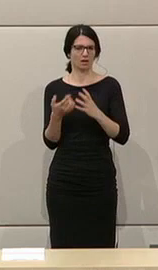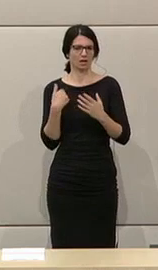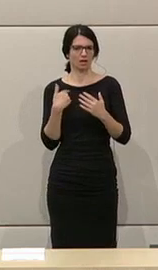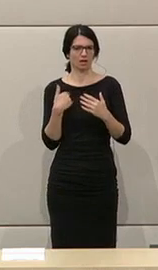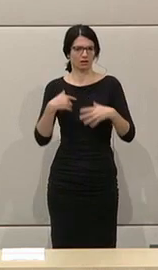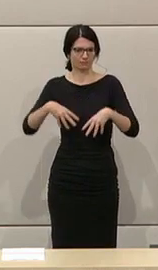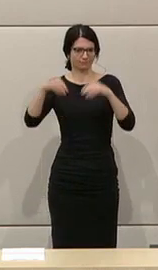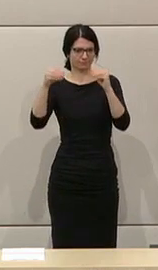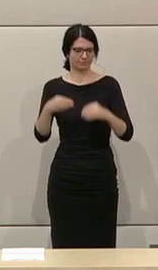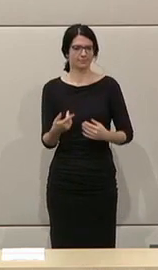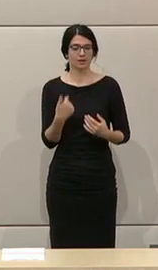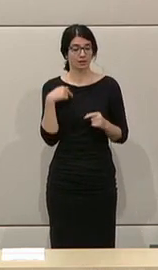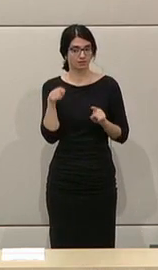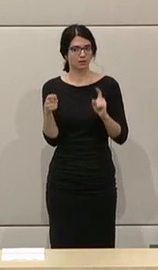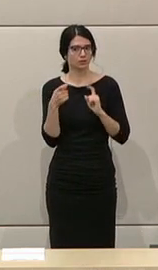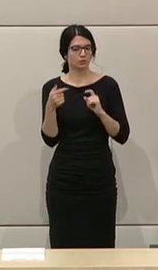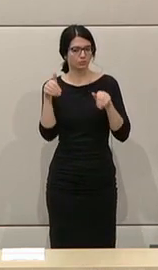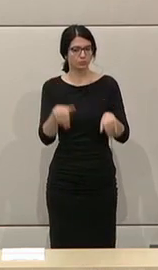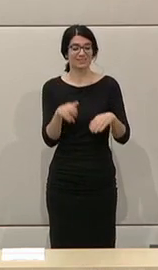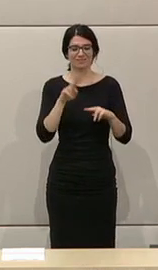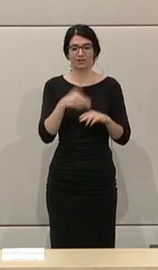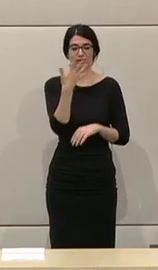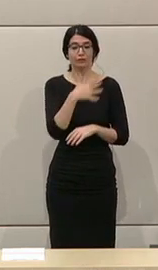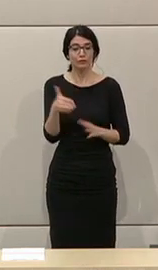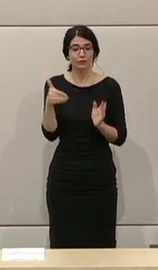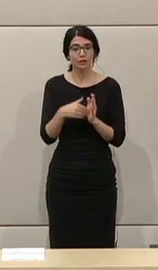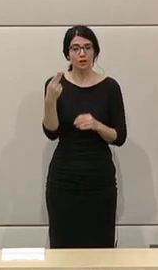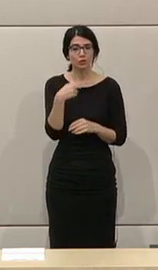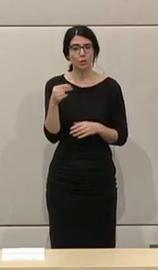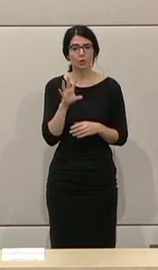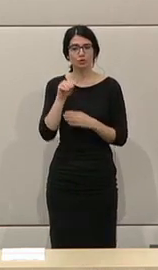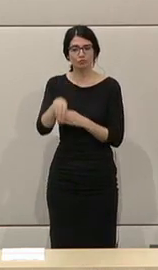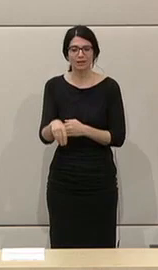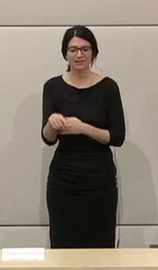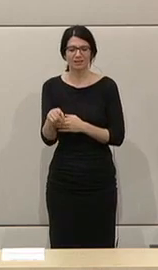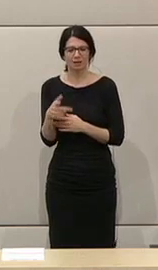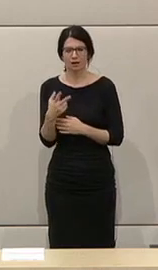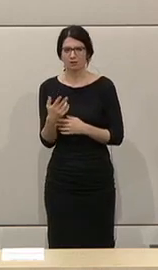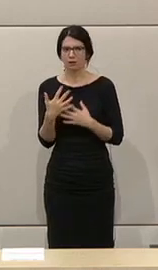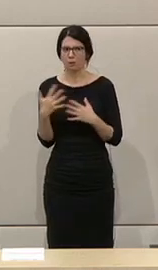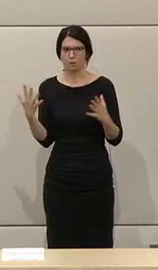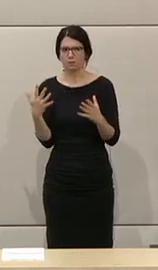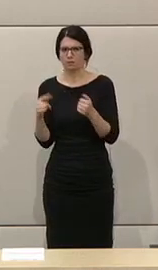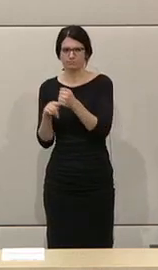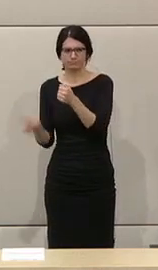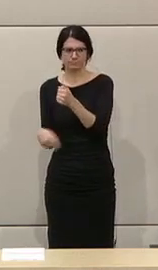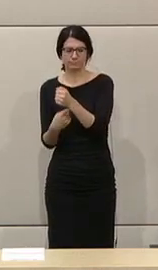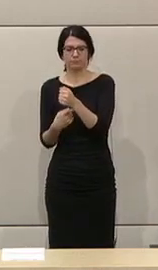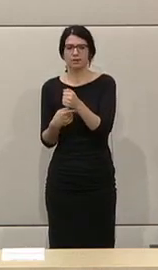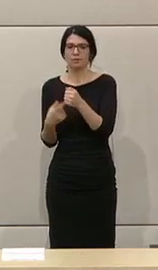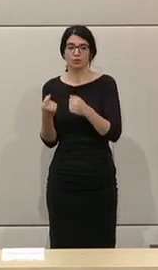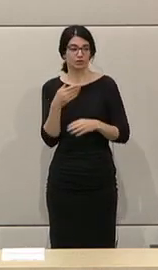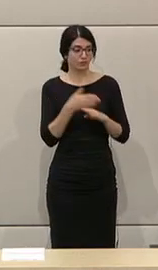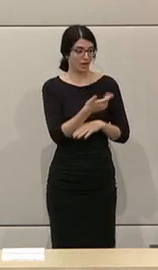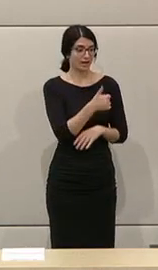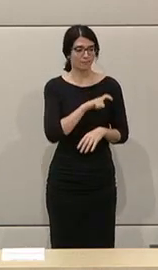Diskussion muss man sehr wohlführen. Denn wenn jemand 500.000 Euro spendet, ist das so relevant, auch für eine Partei, dass